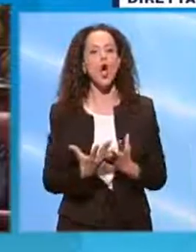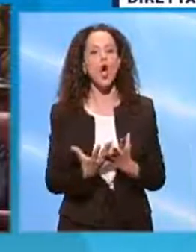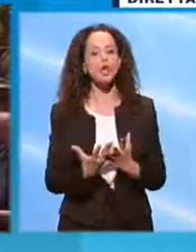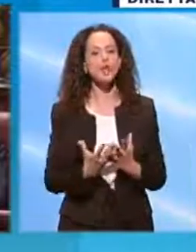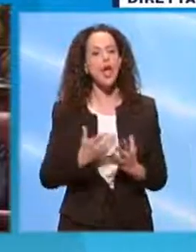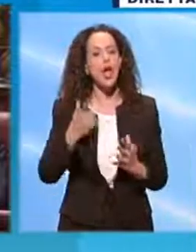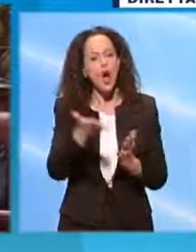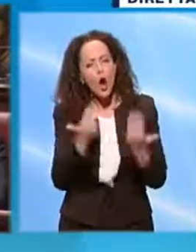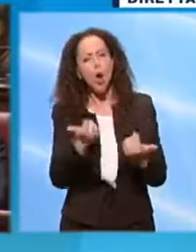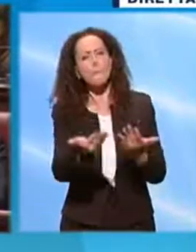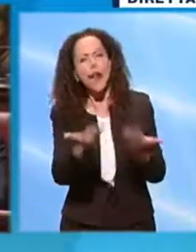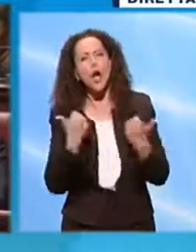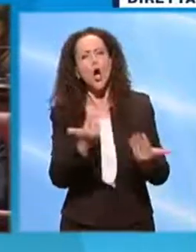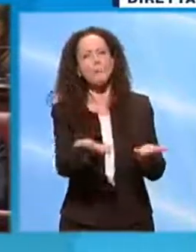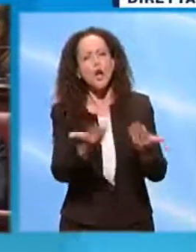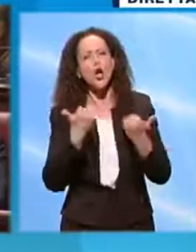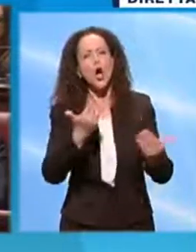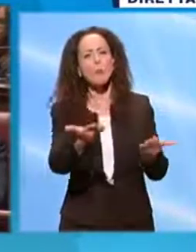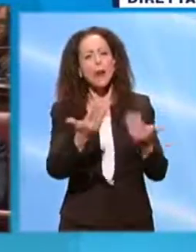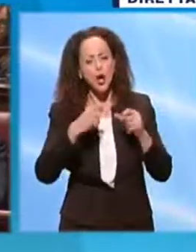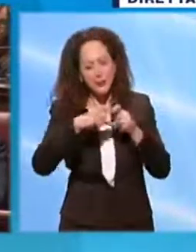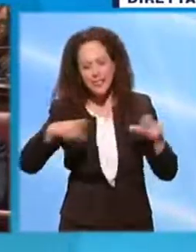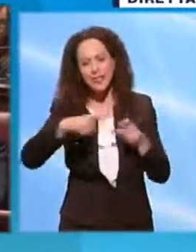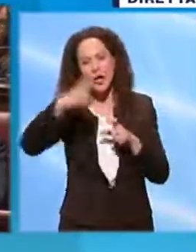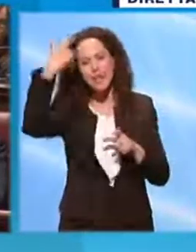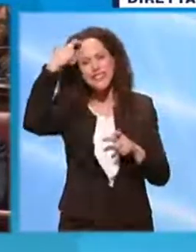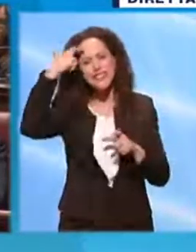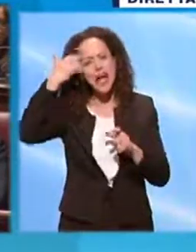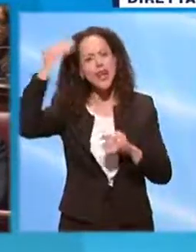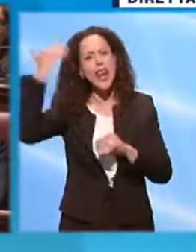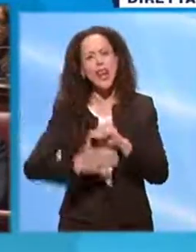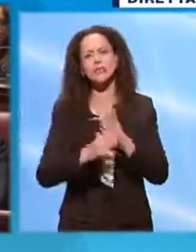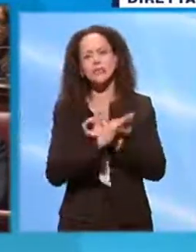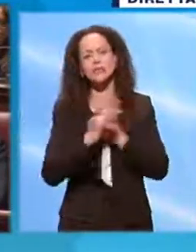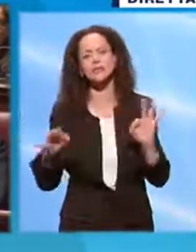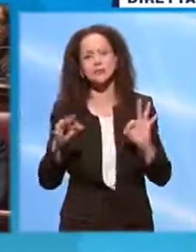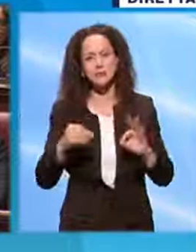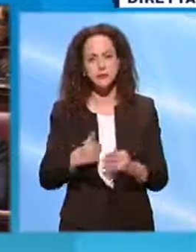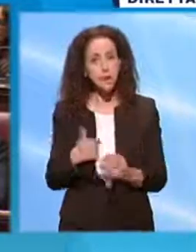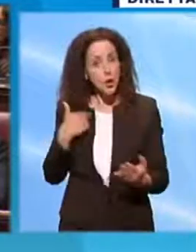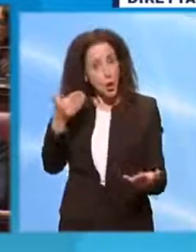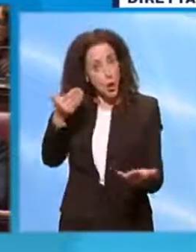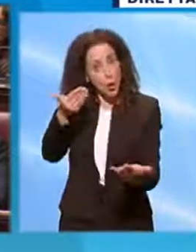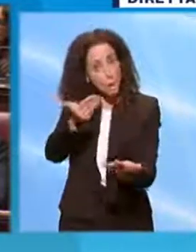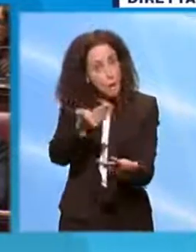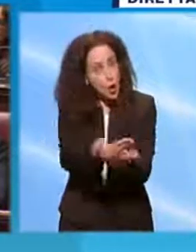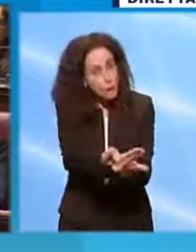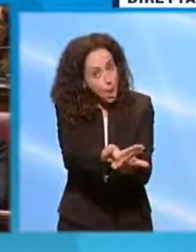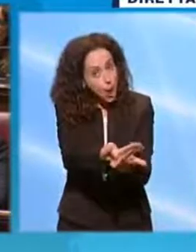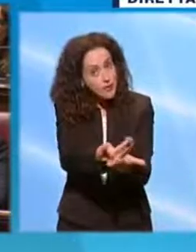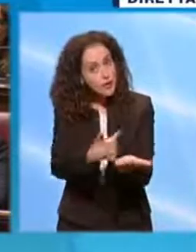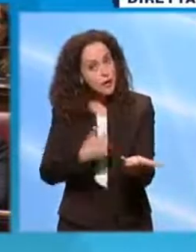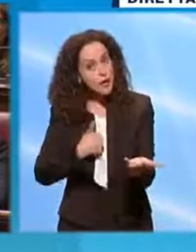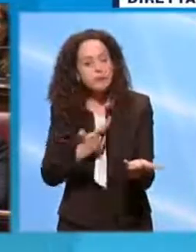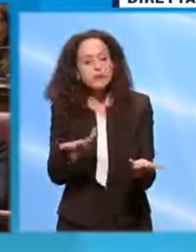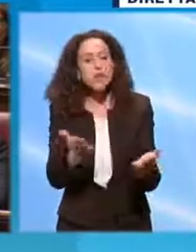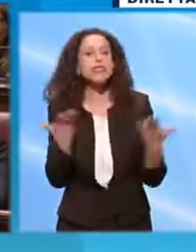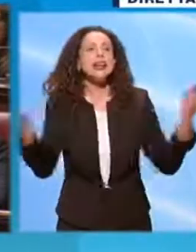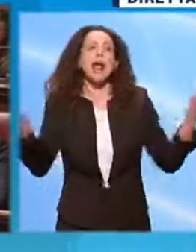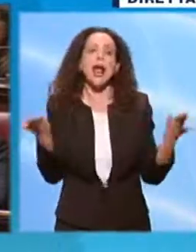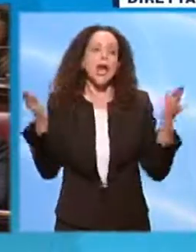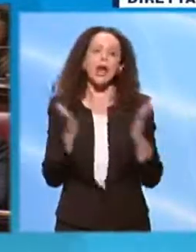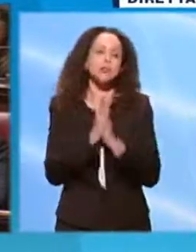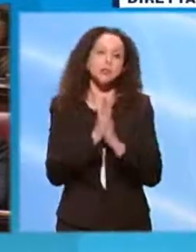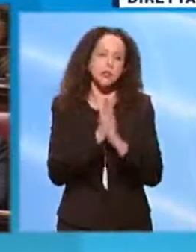illimitatamente titoli di Stato. La proposta che io le voglio formulare, se il collega Fiano...